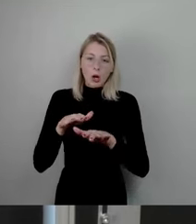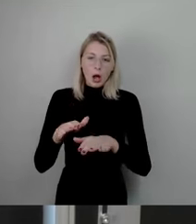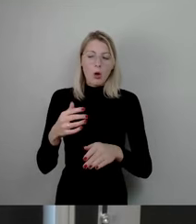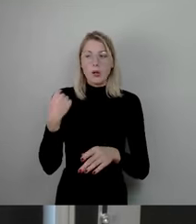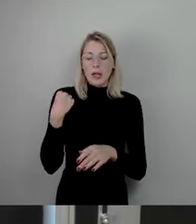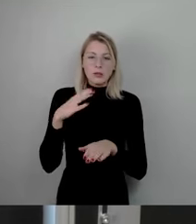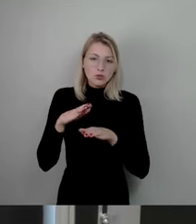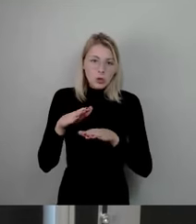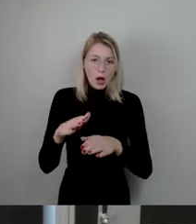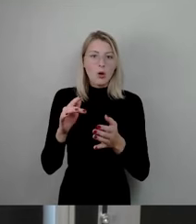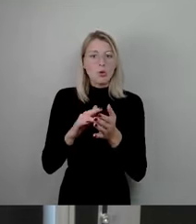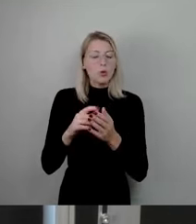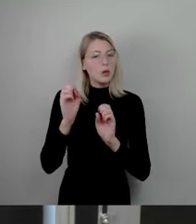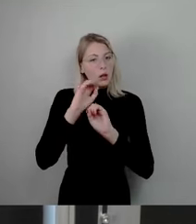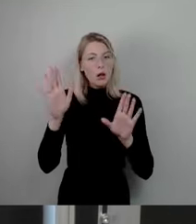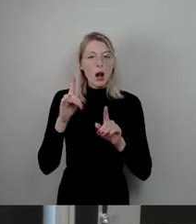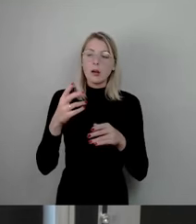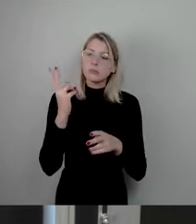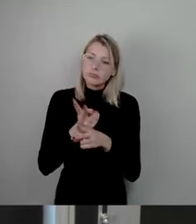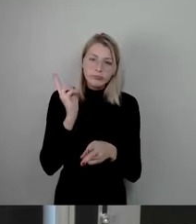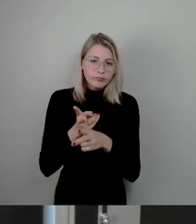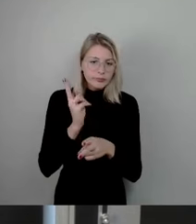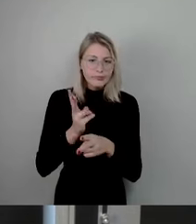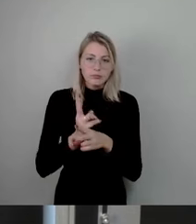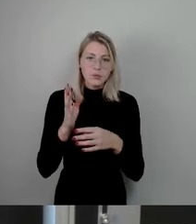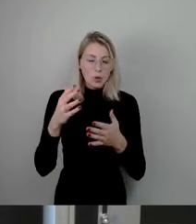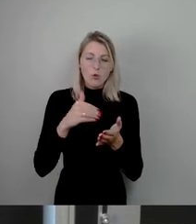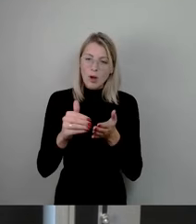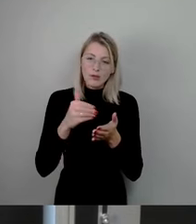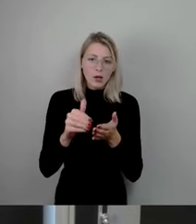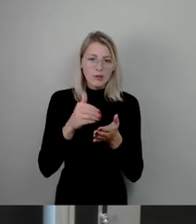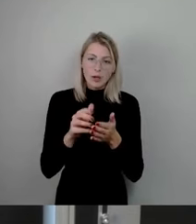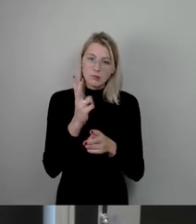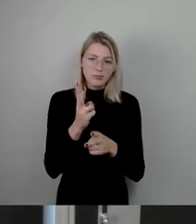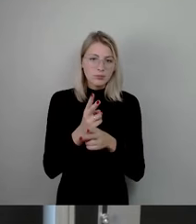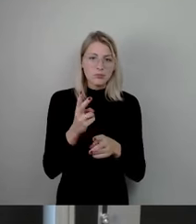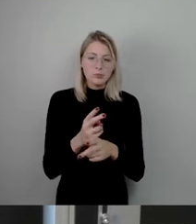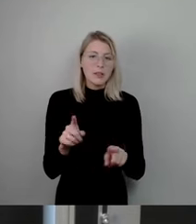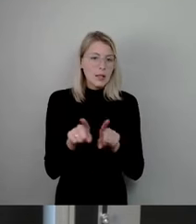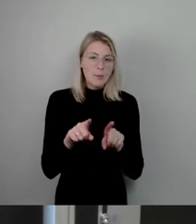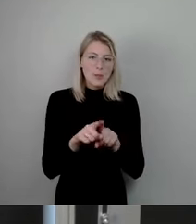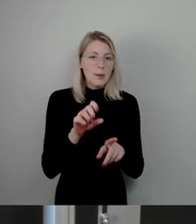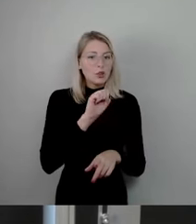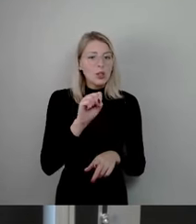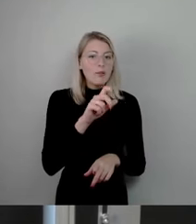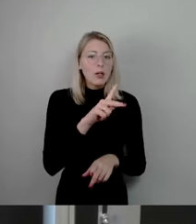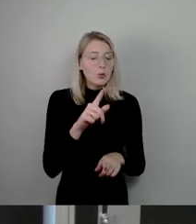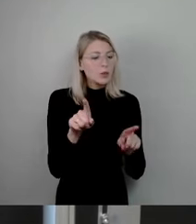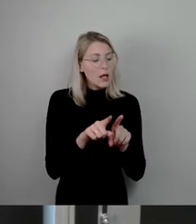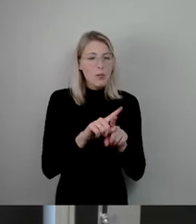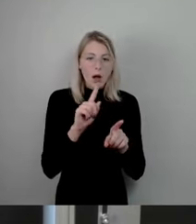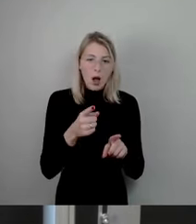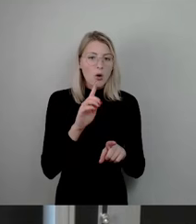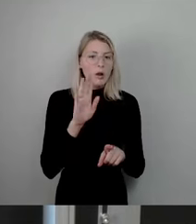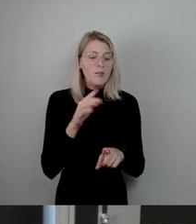natürlich der ganze Mist weitergeht. Und das ist nichts anderes, lieber Stefan Kühn, als völliges Versagen. Es